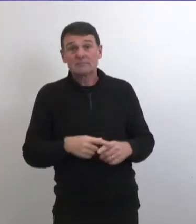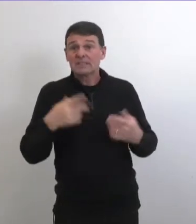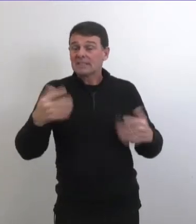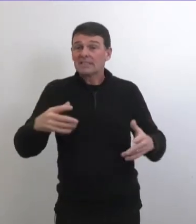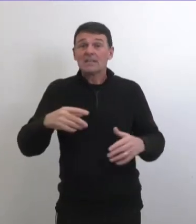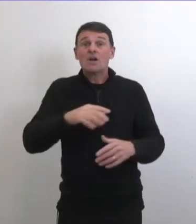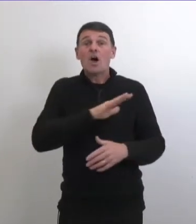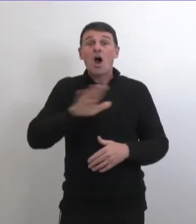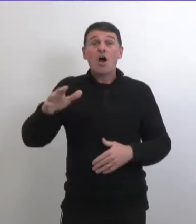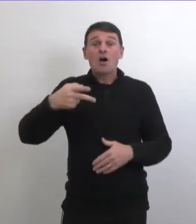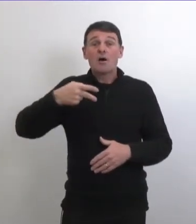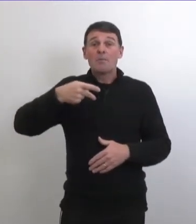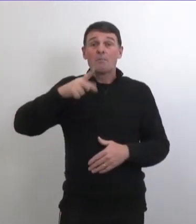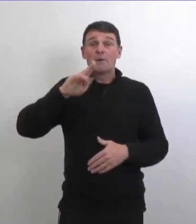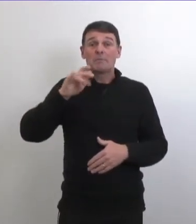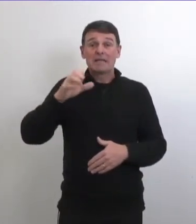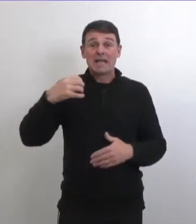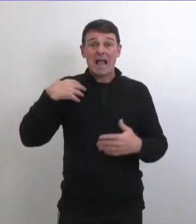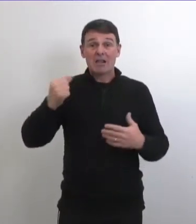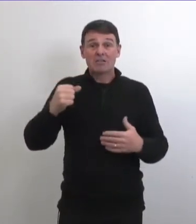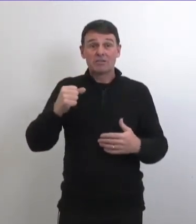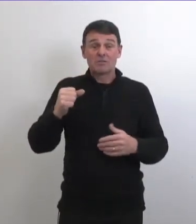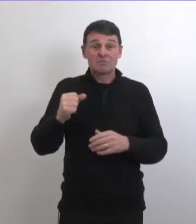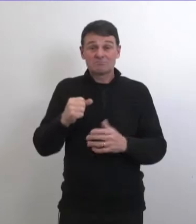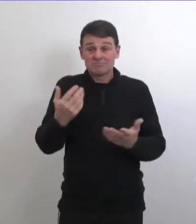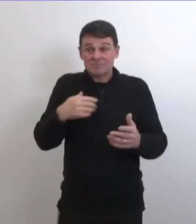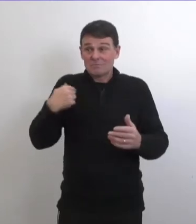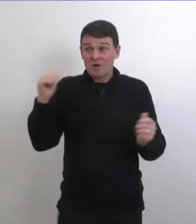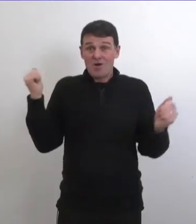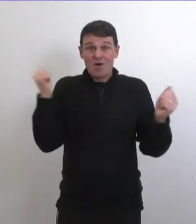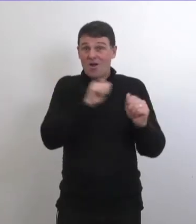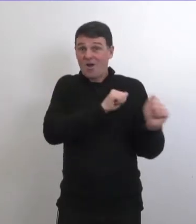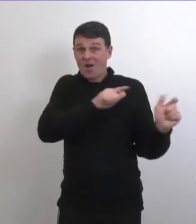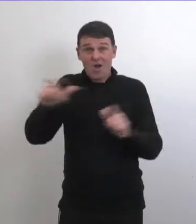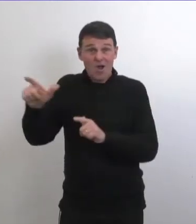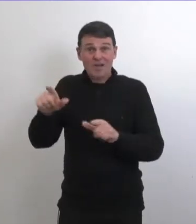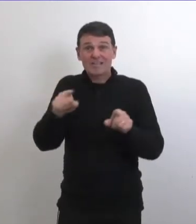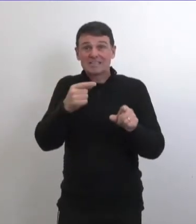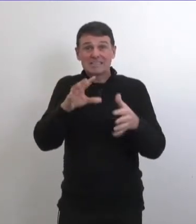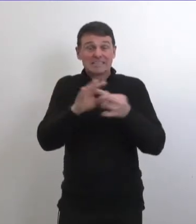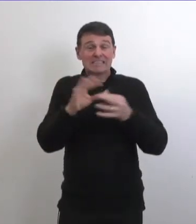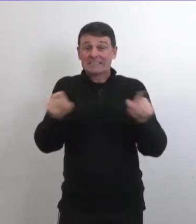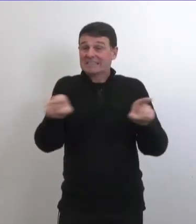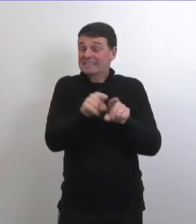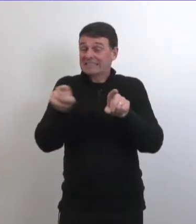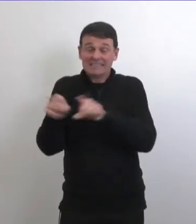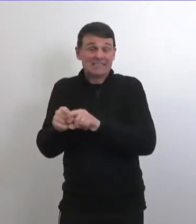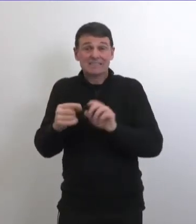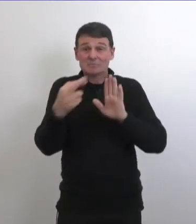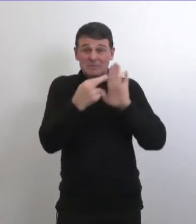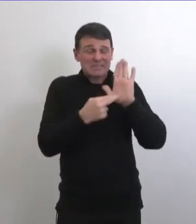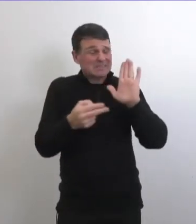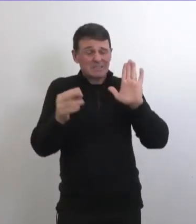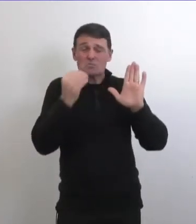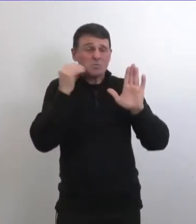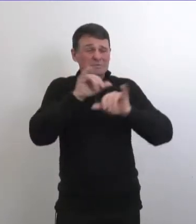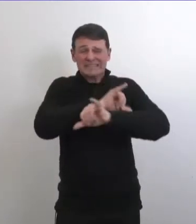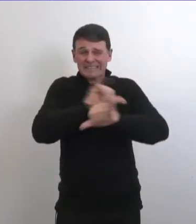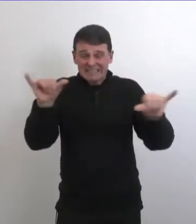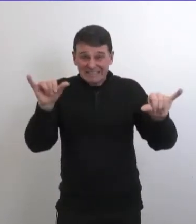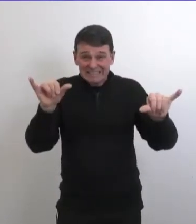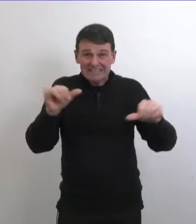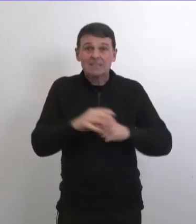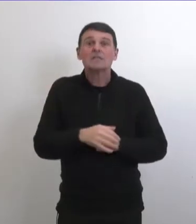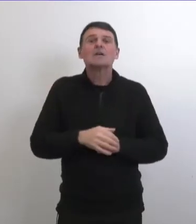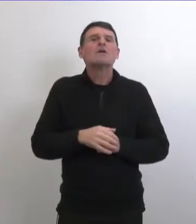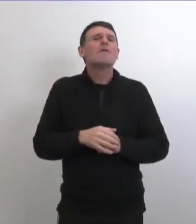il ya des problèmes certaines provinces ont beaucoup plus de problèmes que d'autres mais dans toutes les provinces ont dit la même chose restez chez vous ne voyagez pas